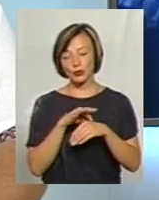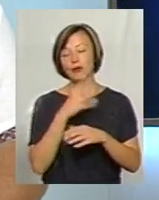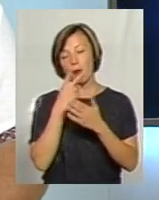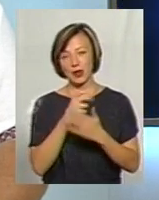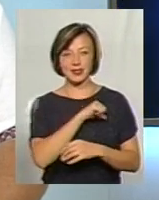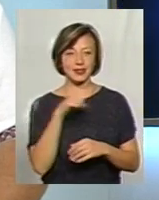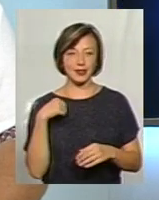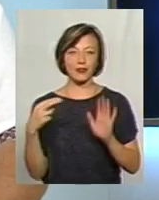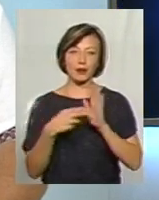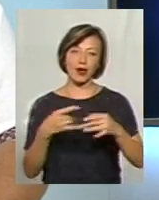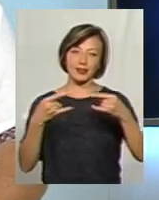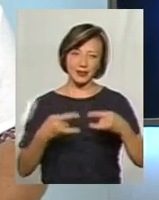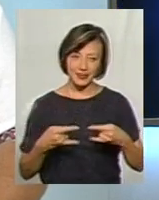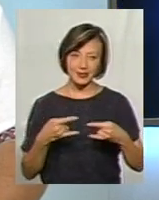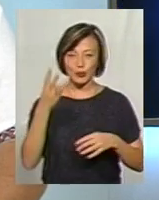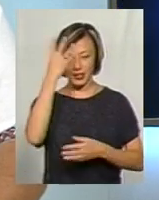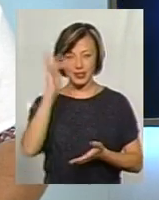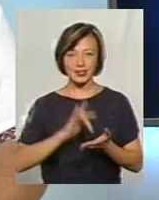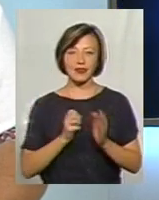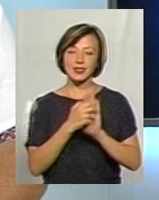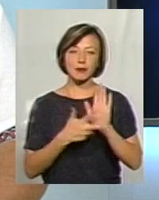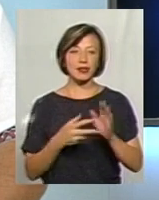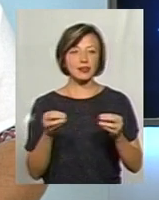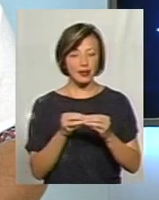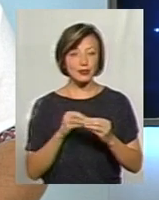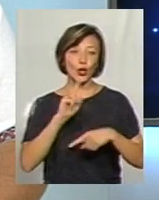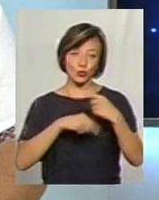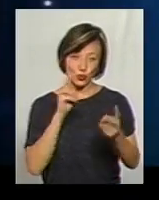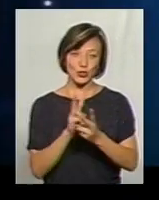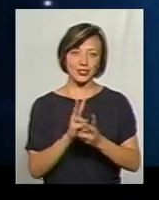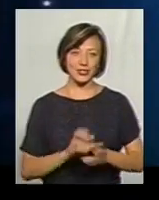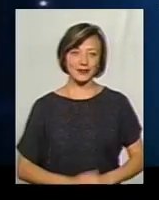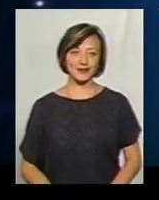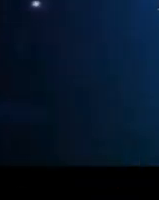побачити, вмикайте телевізор, телеканал Поділля Центру 18.10. і до зустрічі!